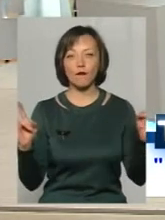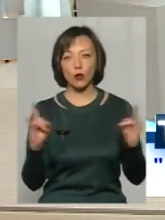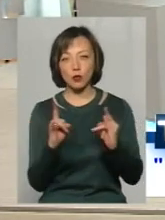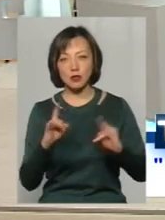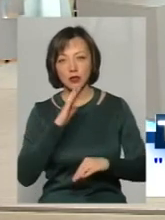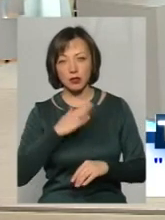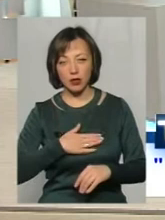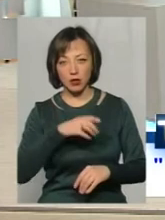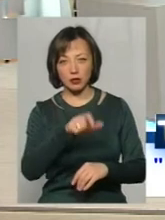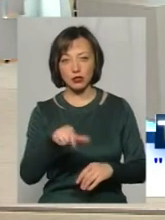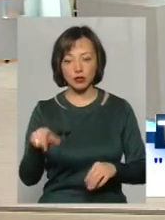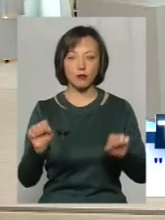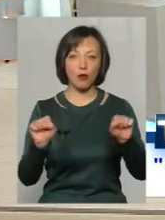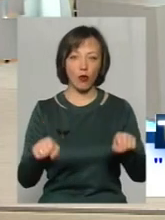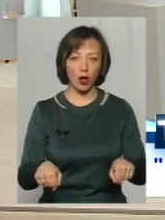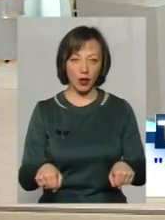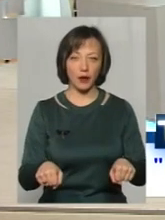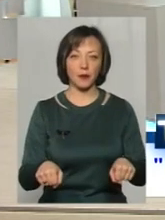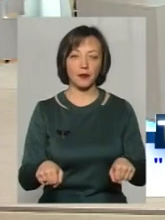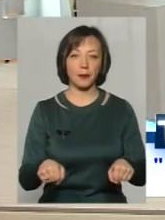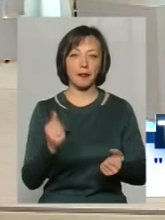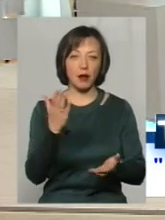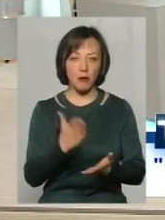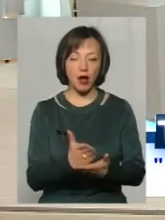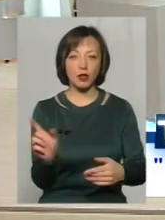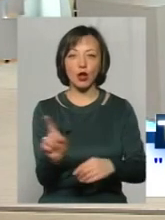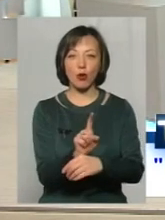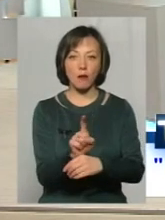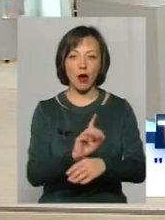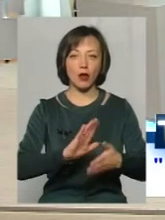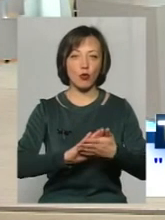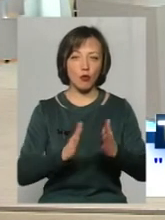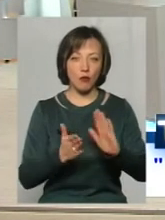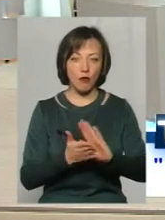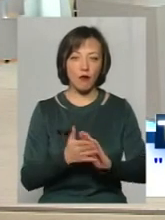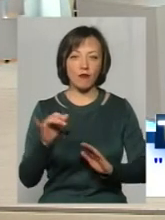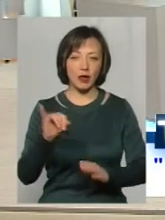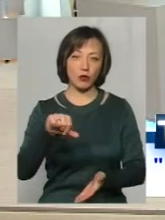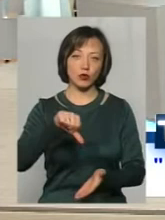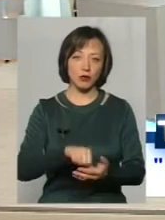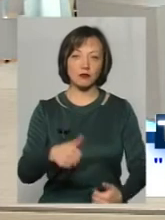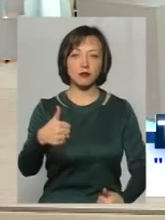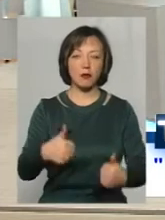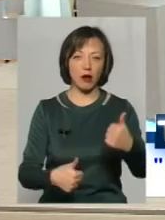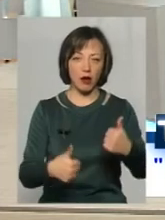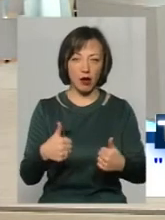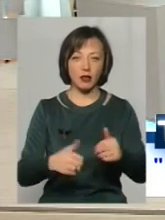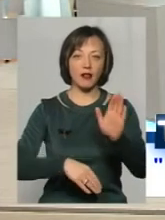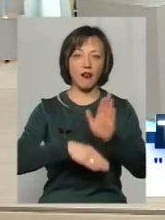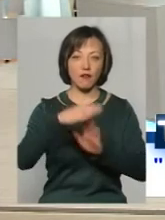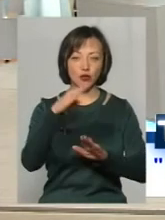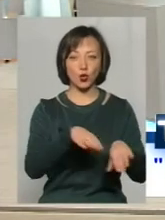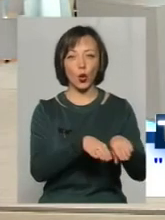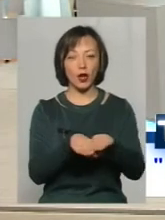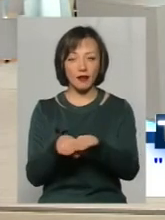наші могли мати нормальні умови і приймати участь в змаганнях найвищого